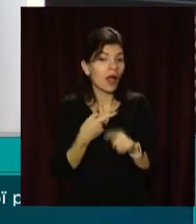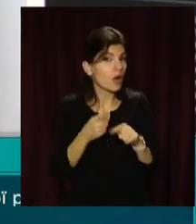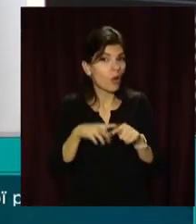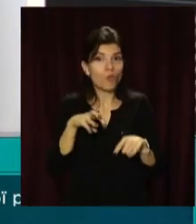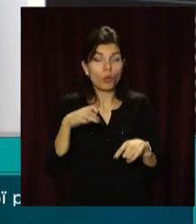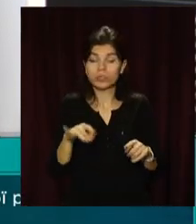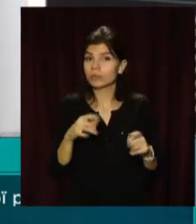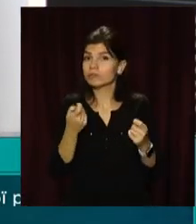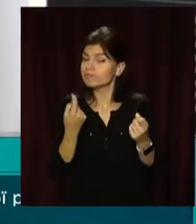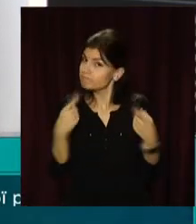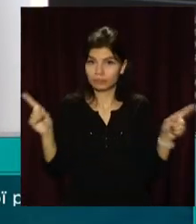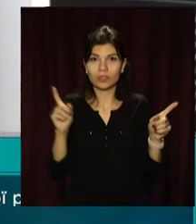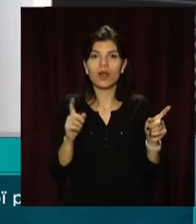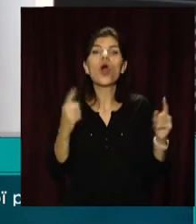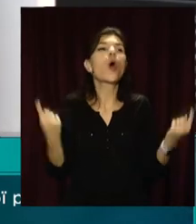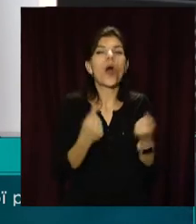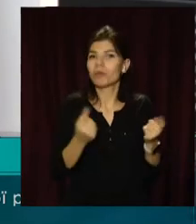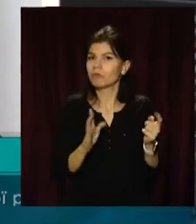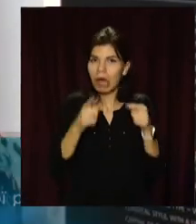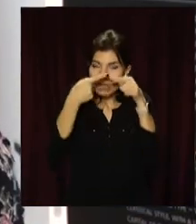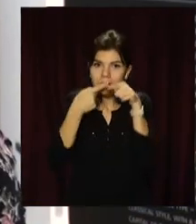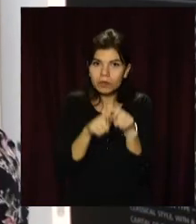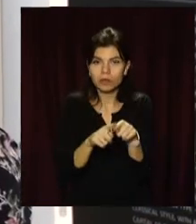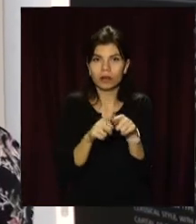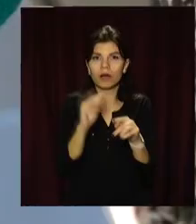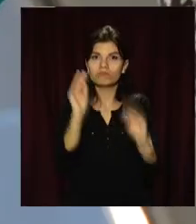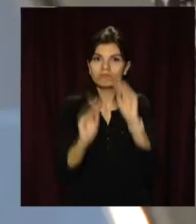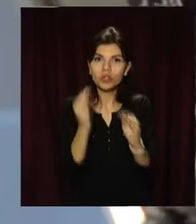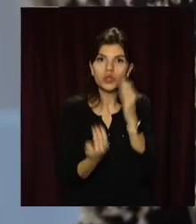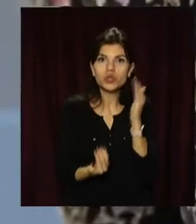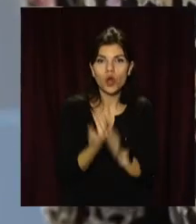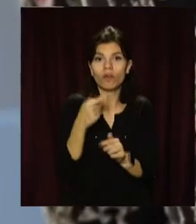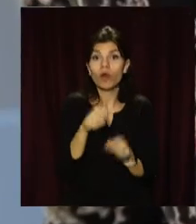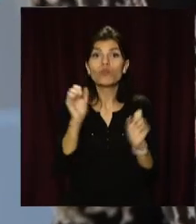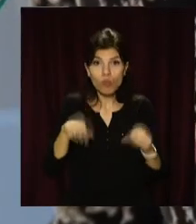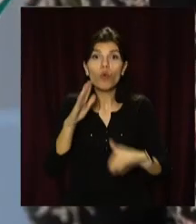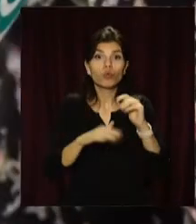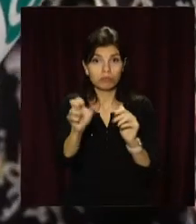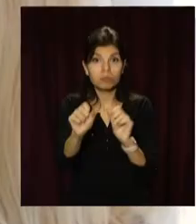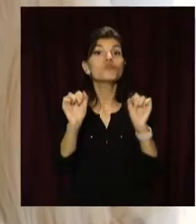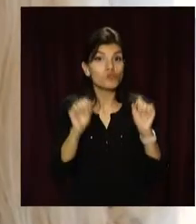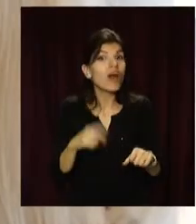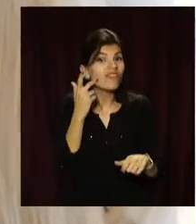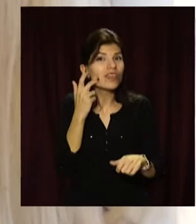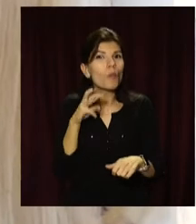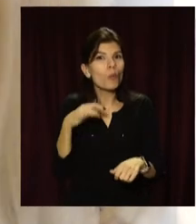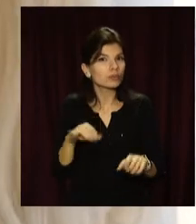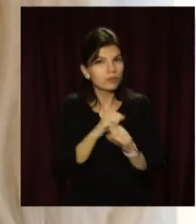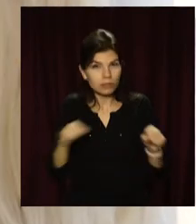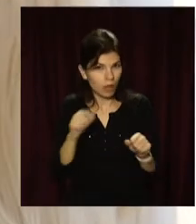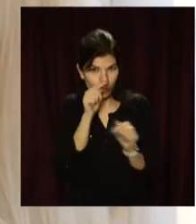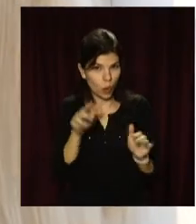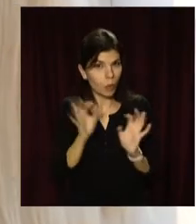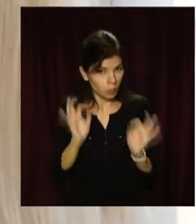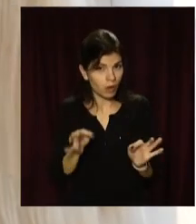-перше, через його технічне оснащення, через те, що тут предмети можна чіпати. Ми поринаємо не просто в період, а в певну локацію. В цей